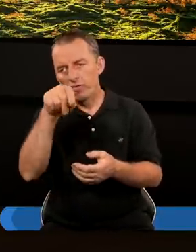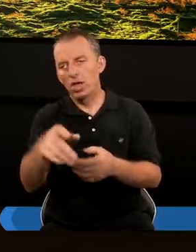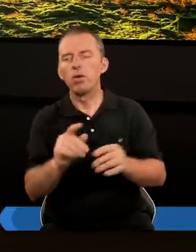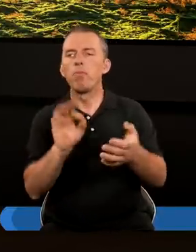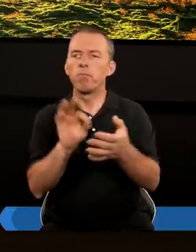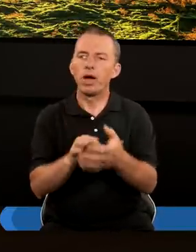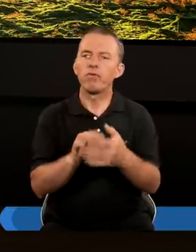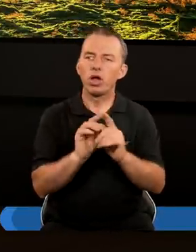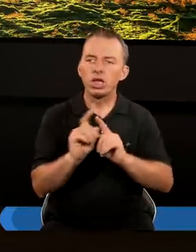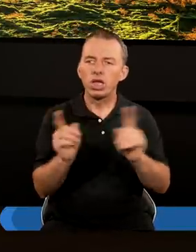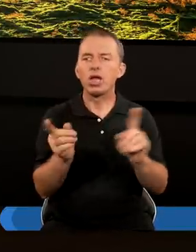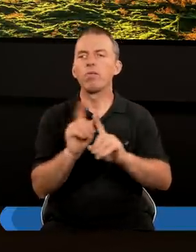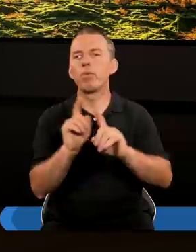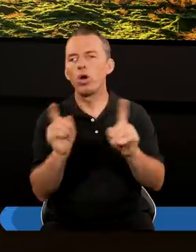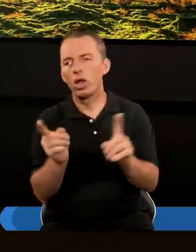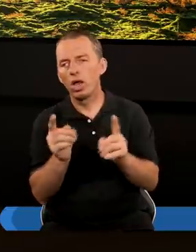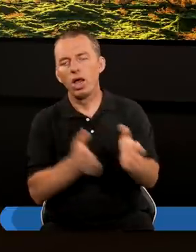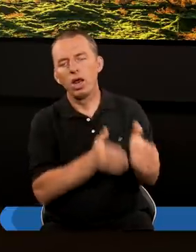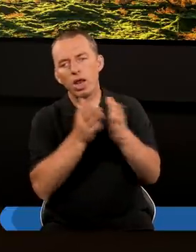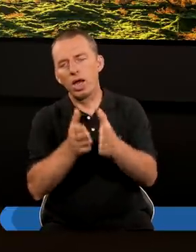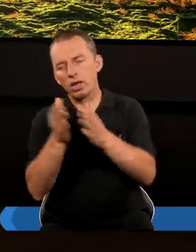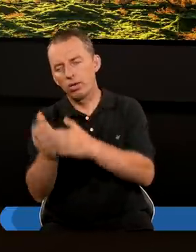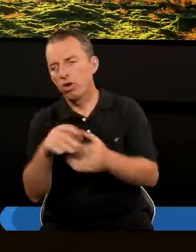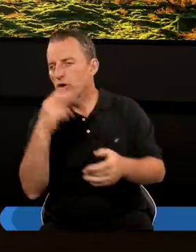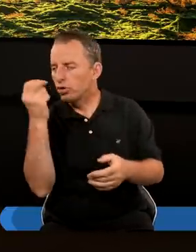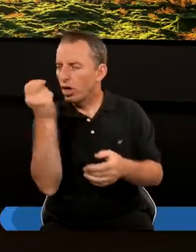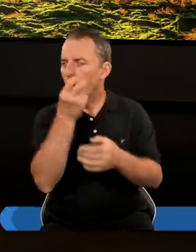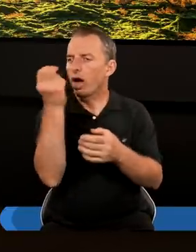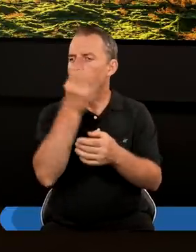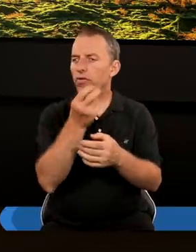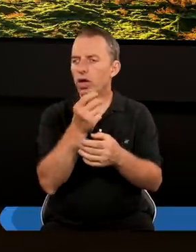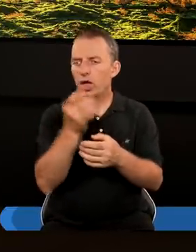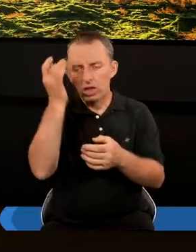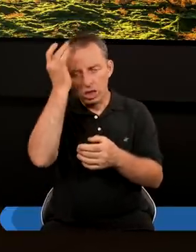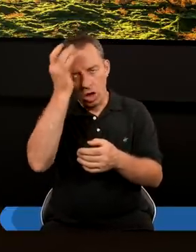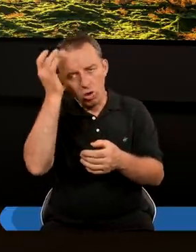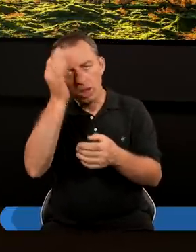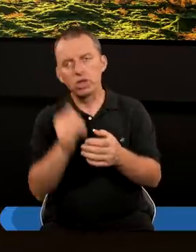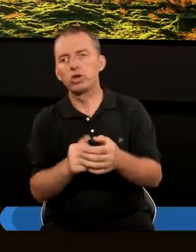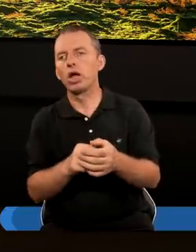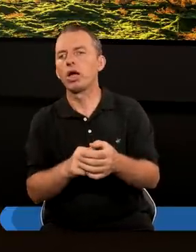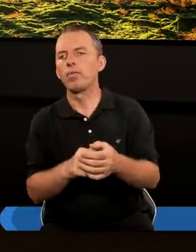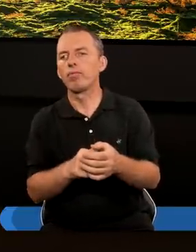Pewną symbolikę I kolejna z ciekawych Teologicznych